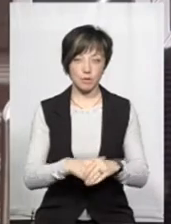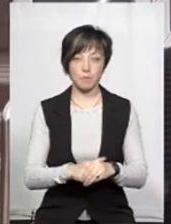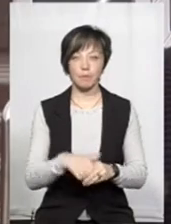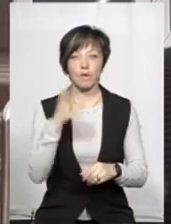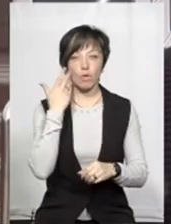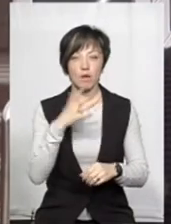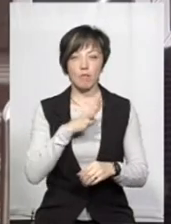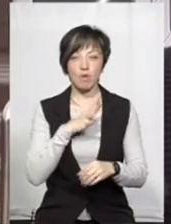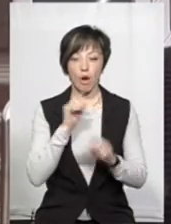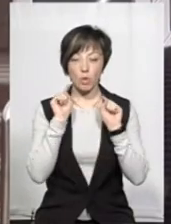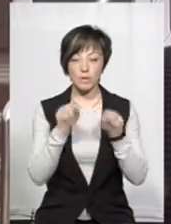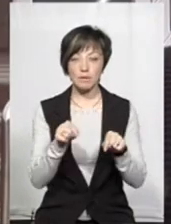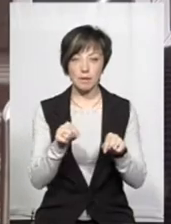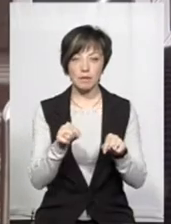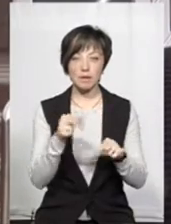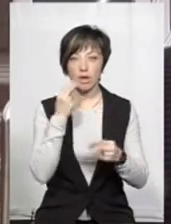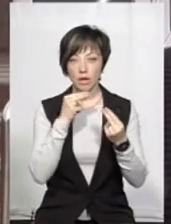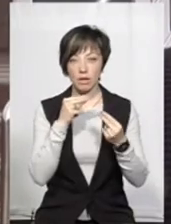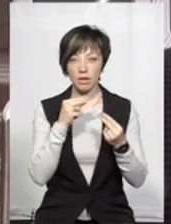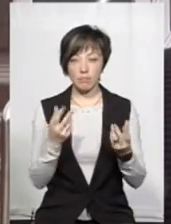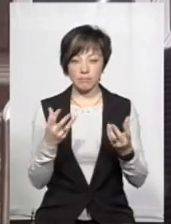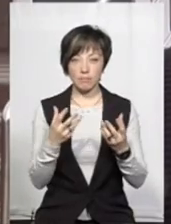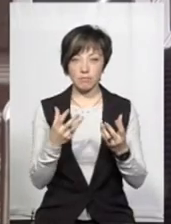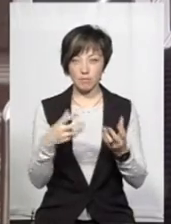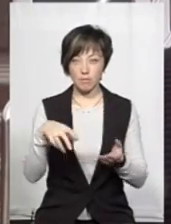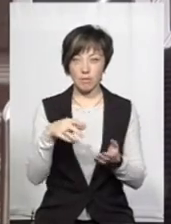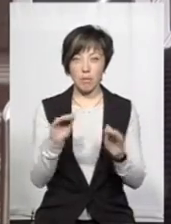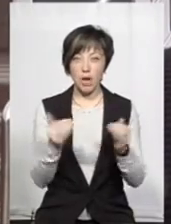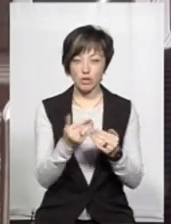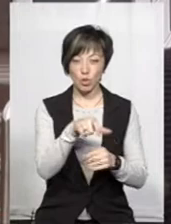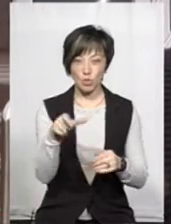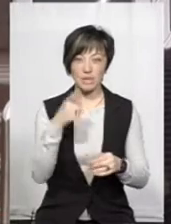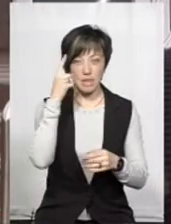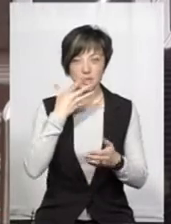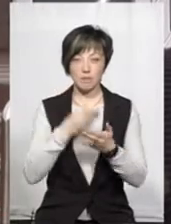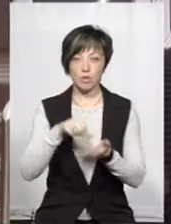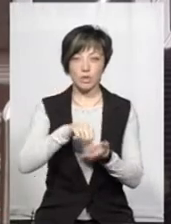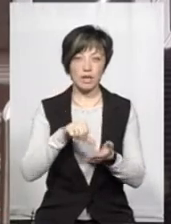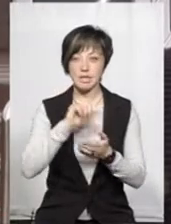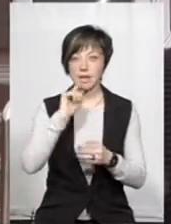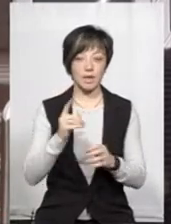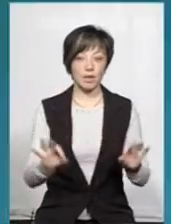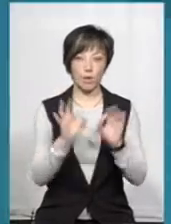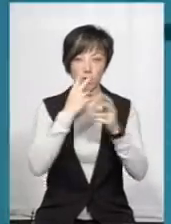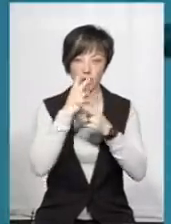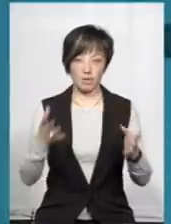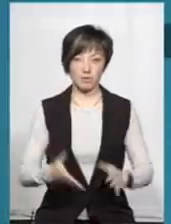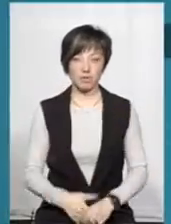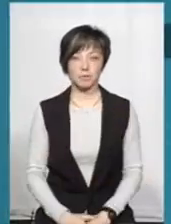Коли була концентрація краще, вони знали свого дільничого, а зараз вони навіть, що за рік його і в очі не бачили.